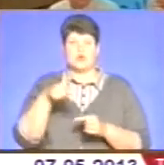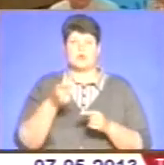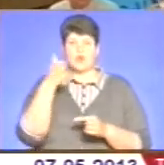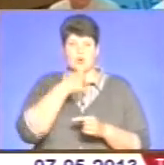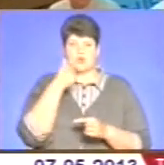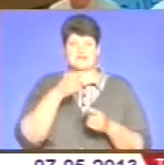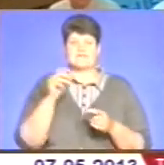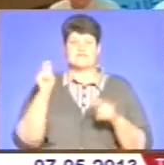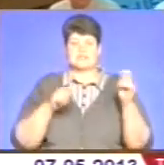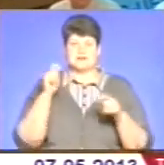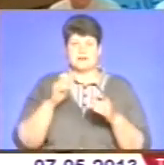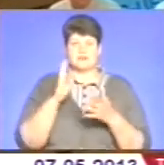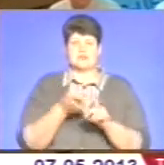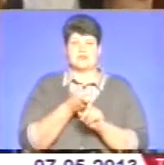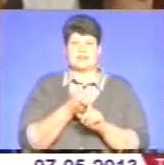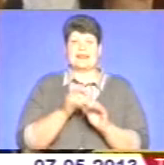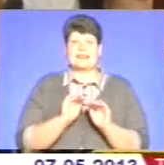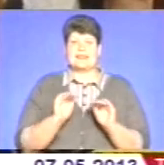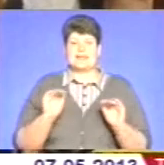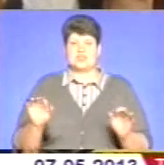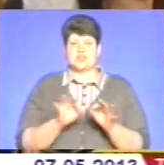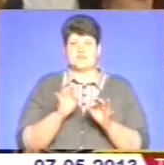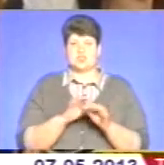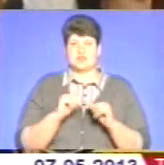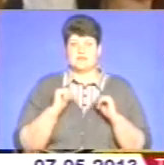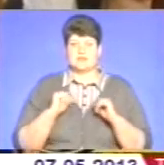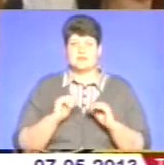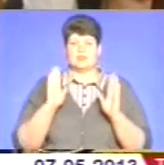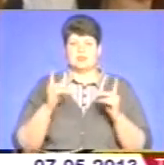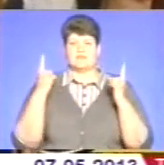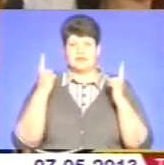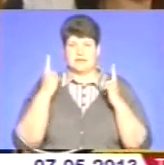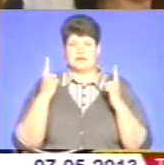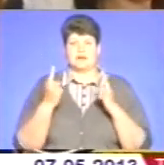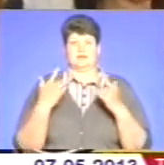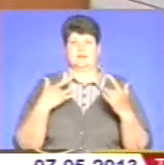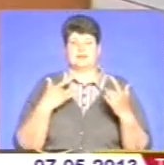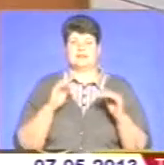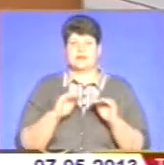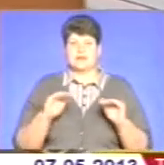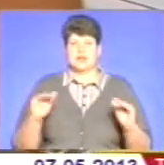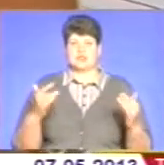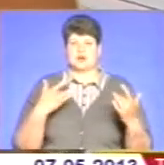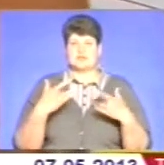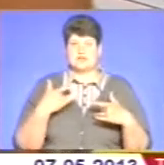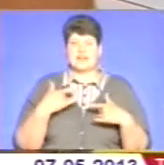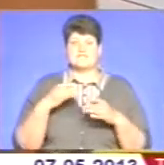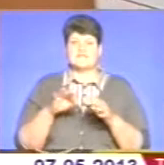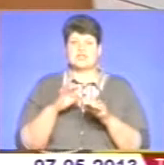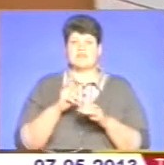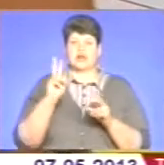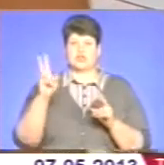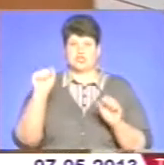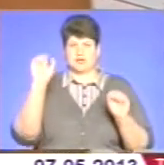фестиваль присвячений дитячій вишиванці. У рамках заходу відбудеться велика дитяча концертна програма «Вишиваночка». Також